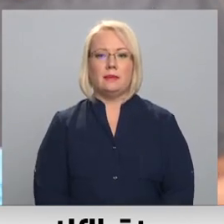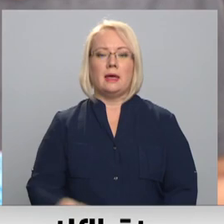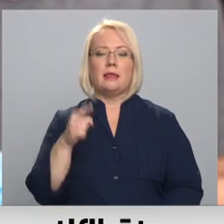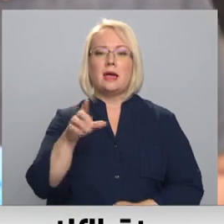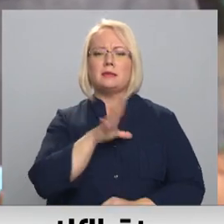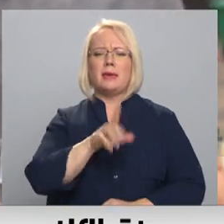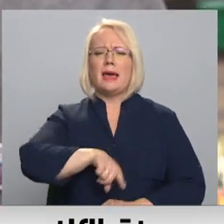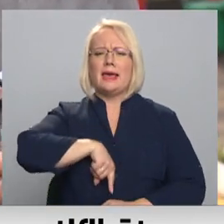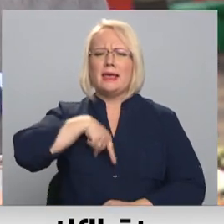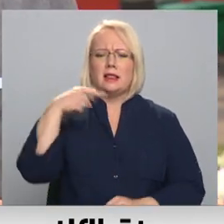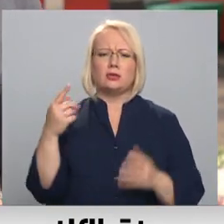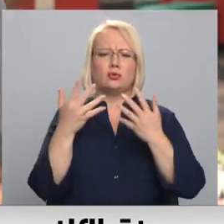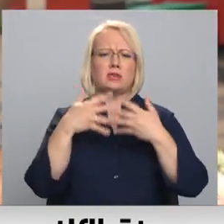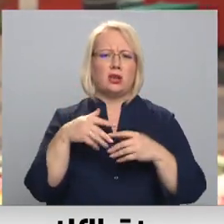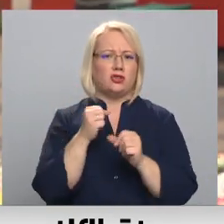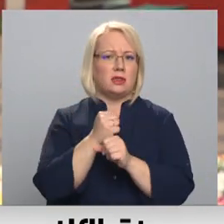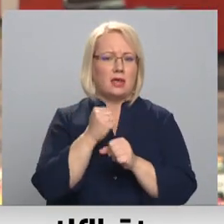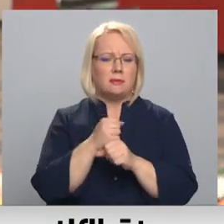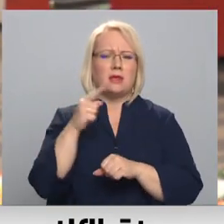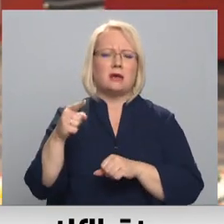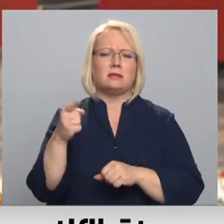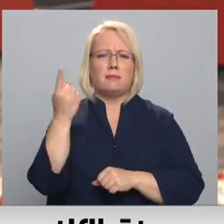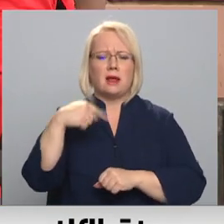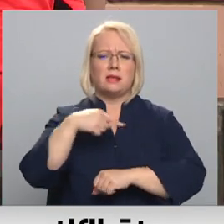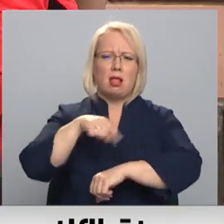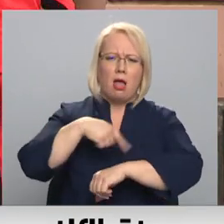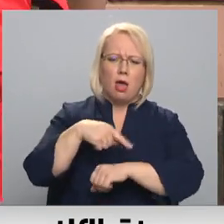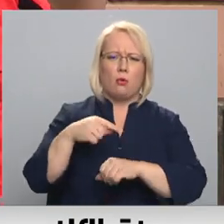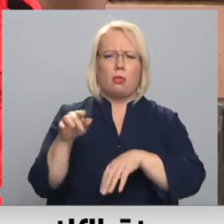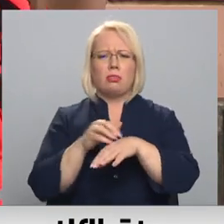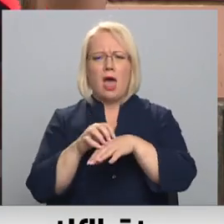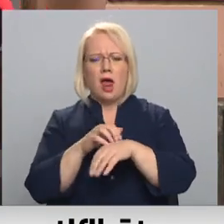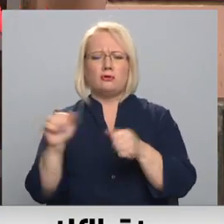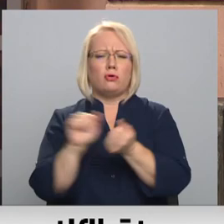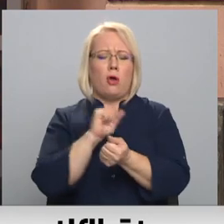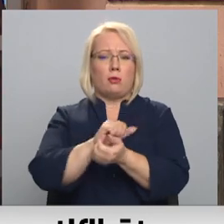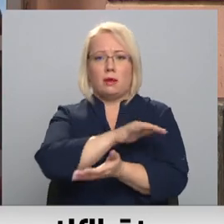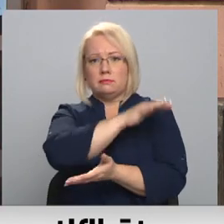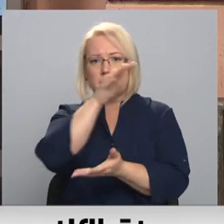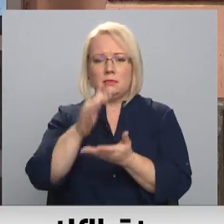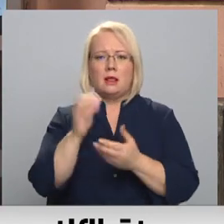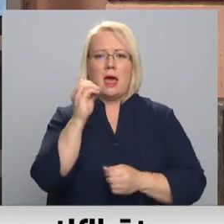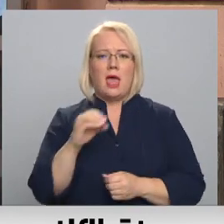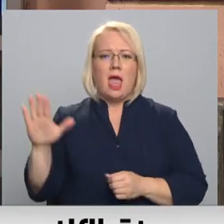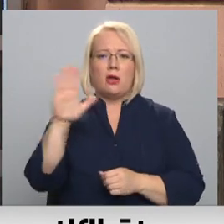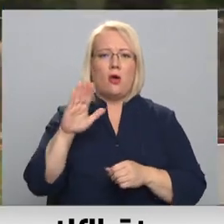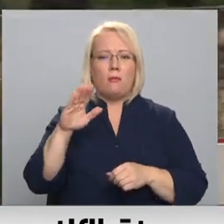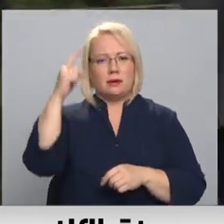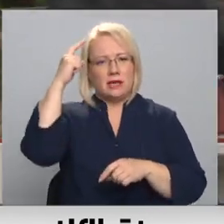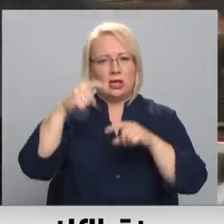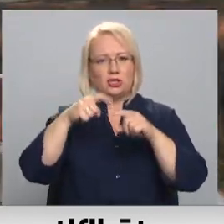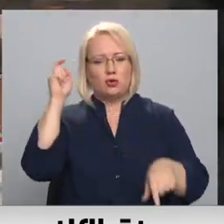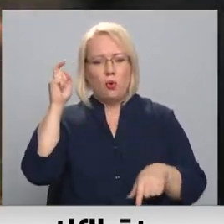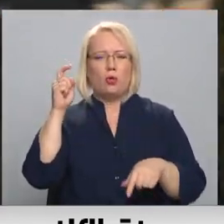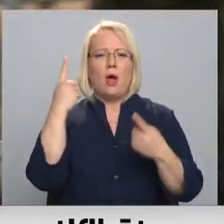bija ļoti ilgs un sarežģīts darbs, kas prasīja laiku, nervus un dokumentu kalnus, lai Eiropas Insulta organizācija atzītu